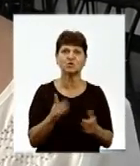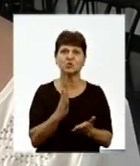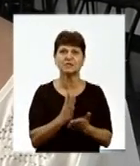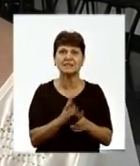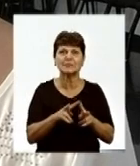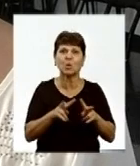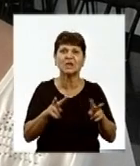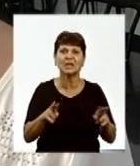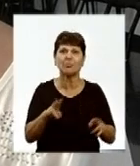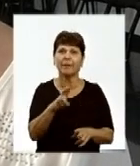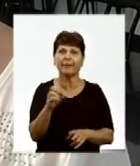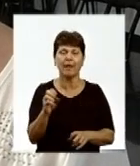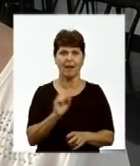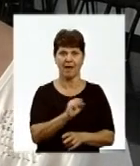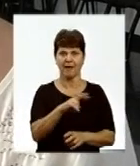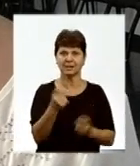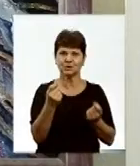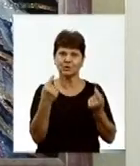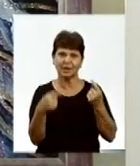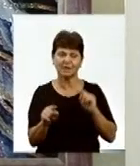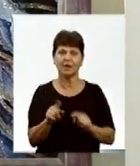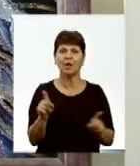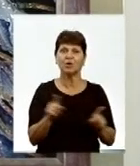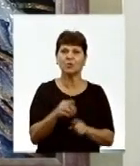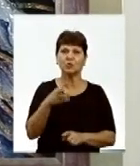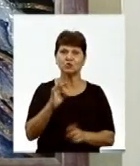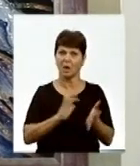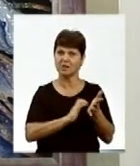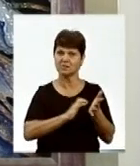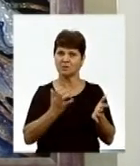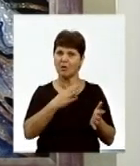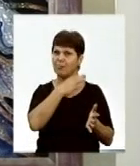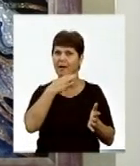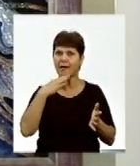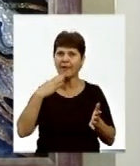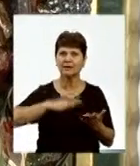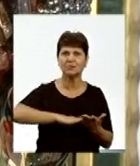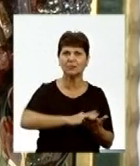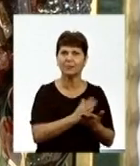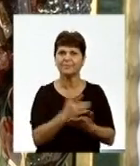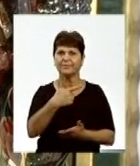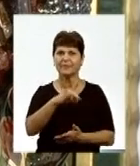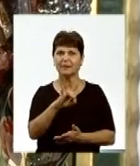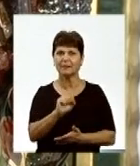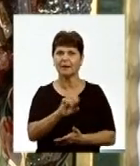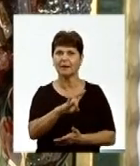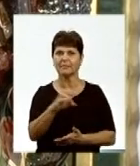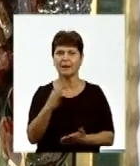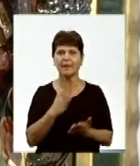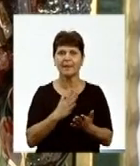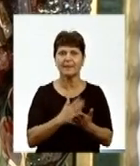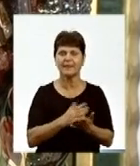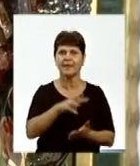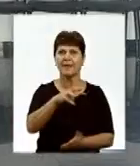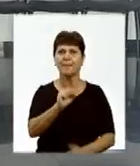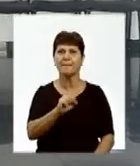подібне, але трошки інше. Тому що скло, воно багатогранне, і є моліроване